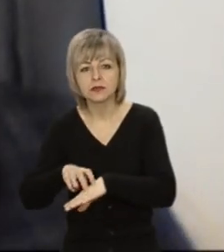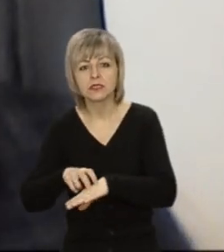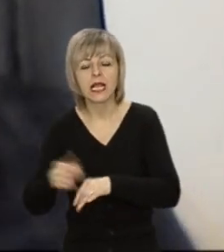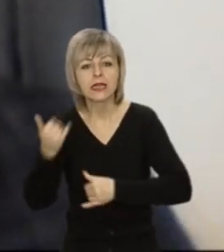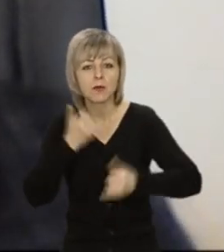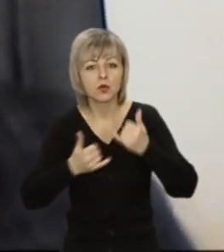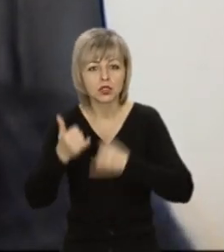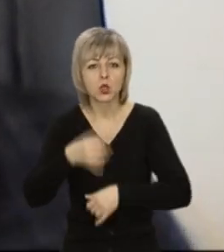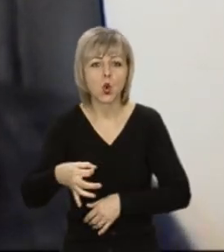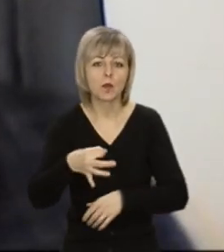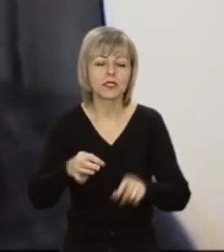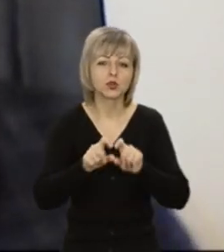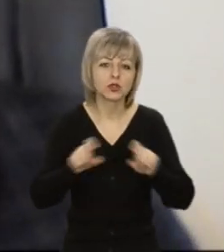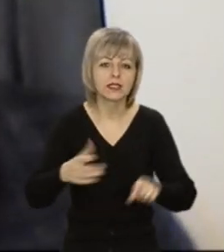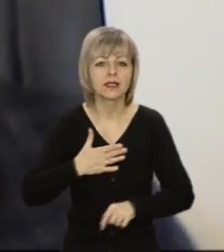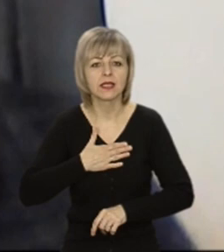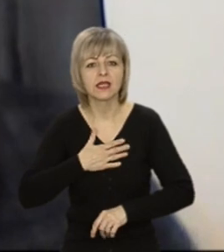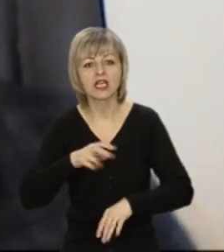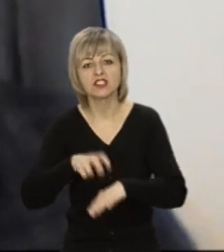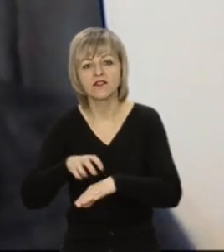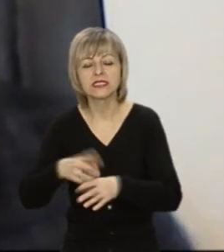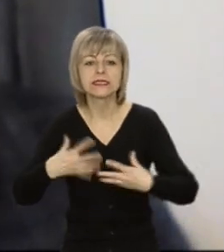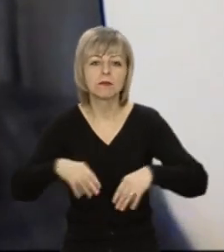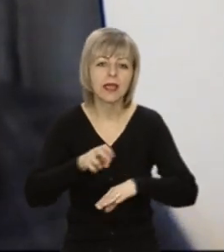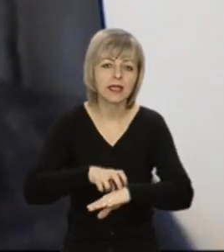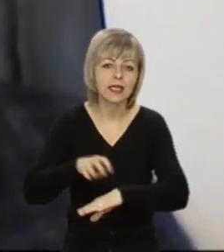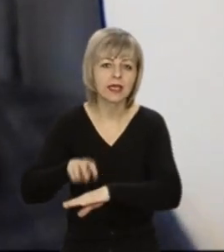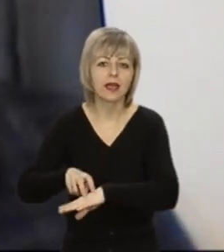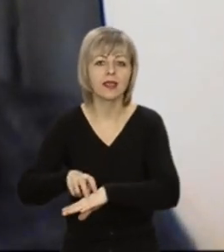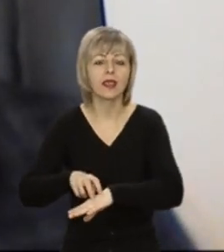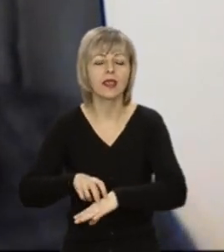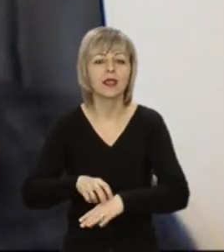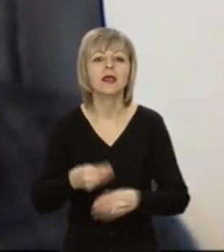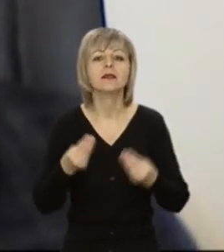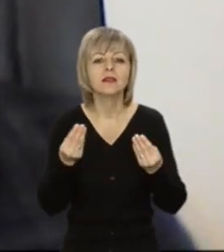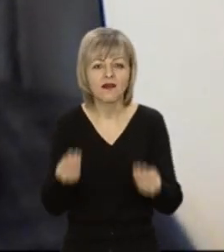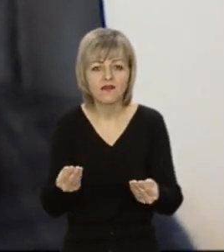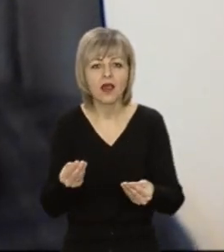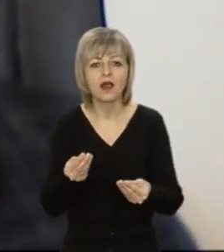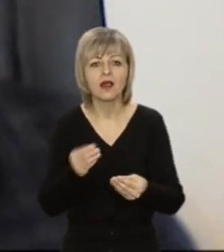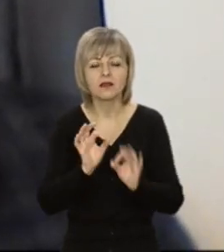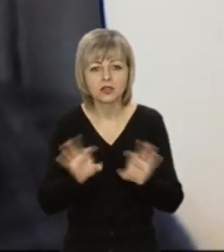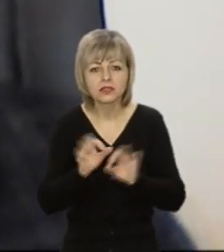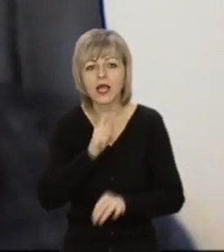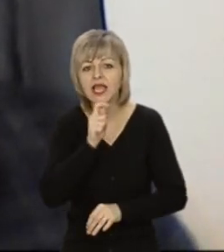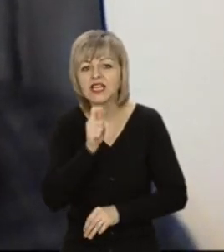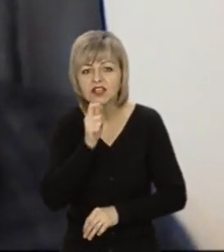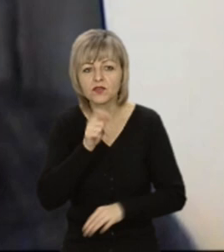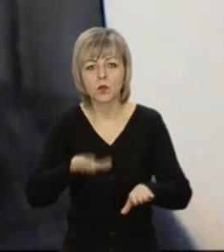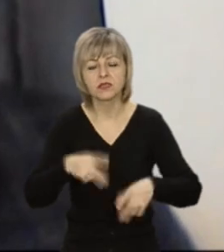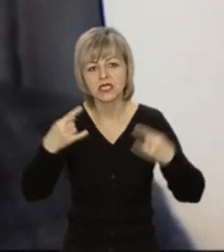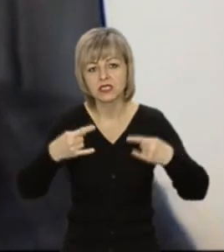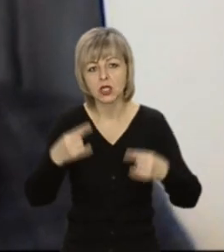лабораторного обласного центру, наші фахівці, сімейні лікарі давали інтерв'ю місцевому телебаченню,